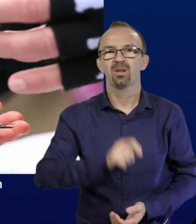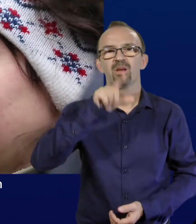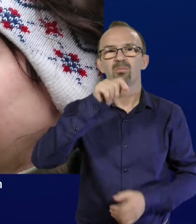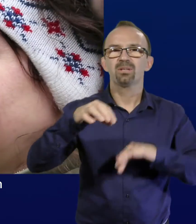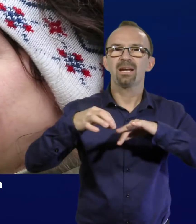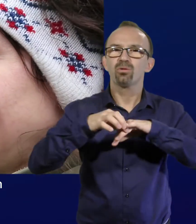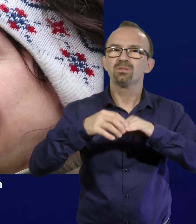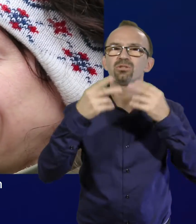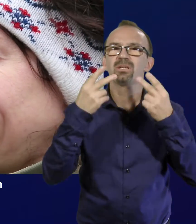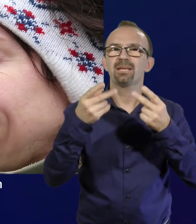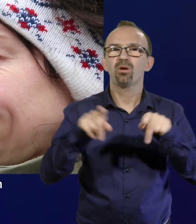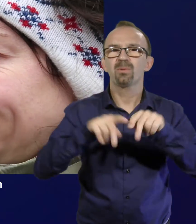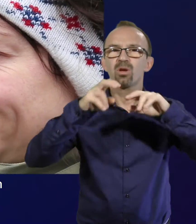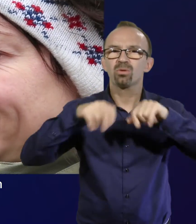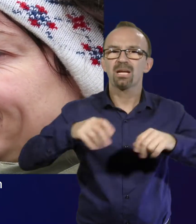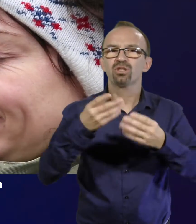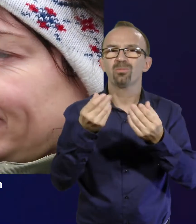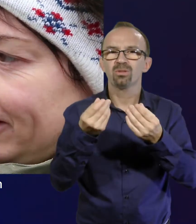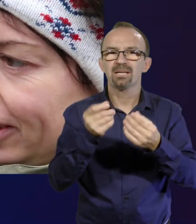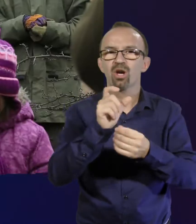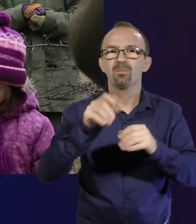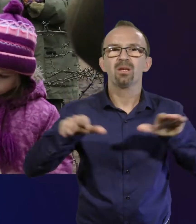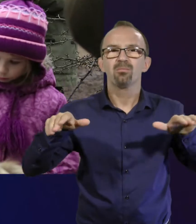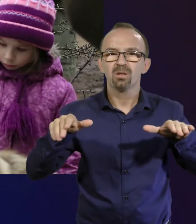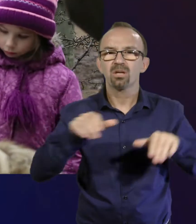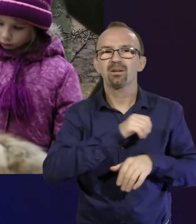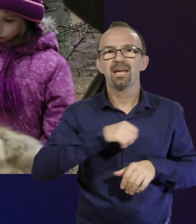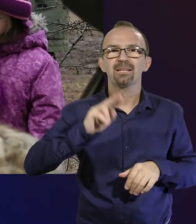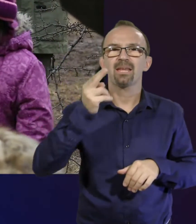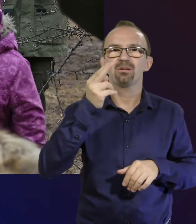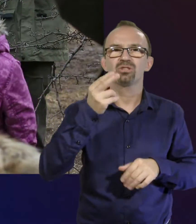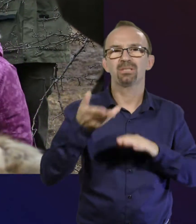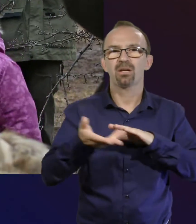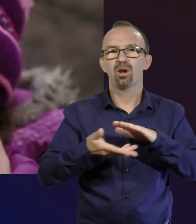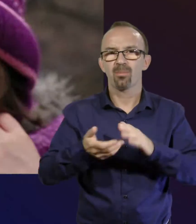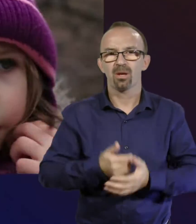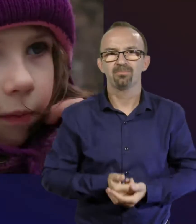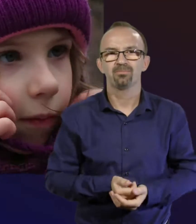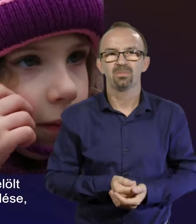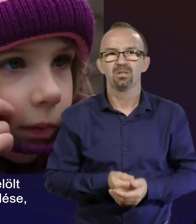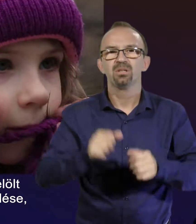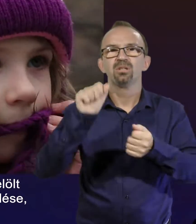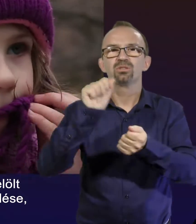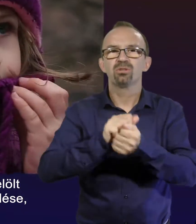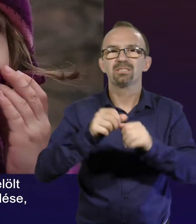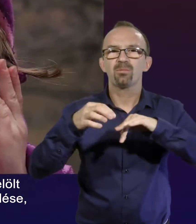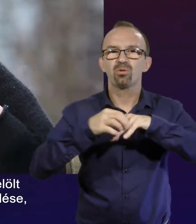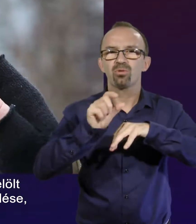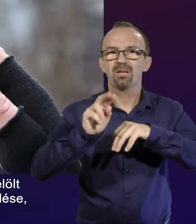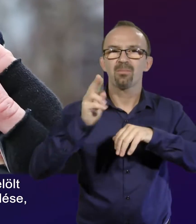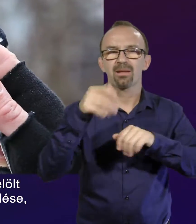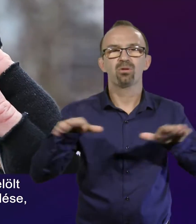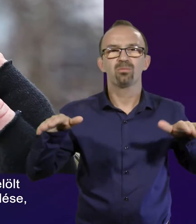A madárgyűrűzés lényegében egy kutatási módszer, ami a madarak egyedi jelölésén alapul. A sorszámozott